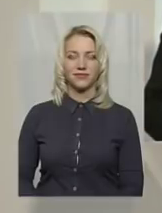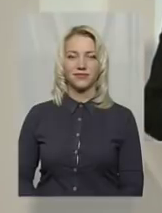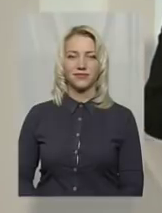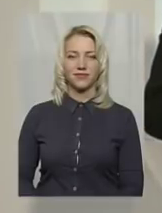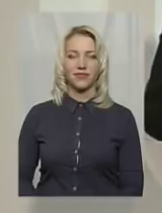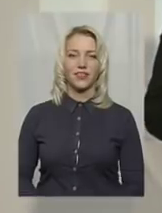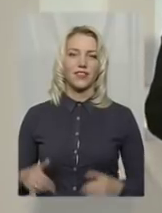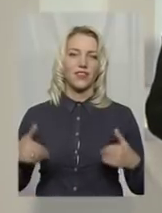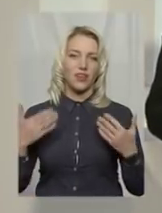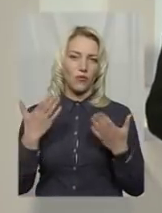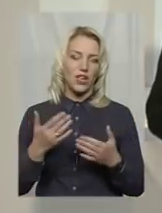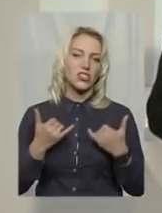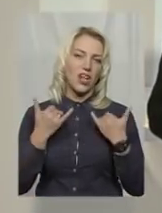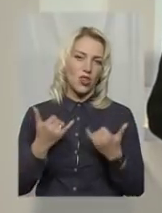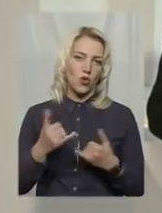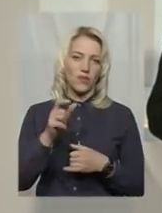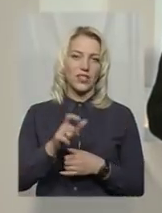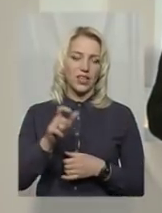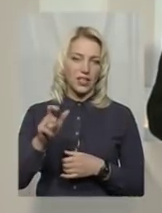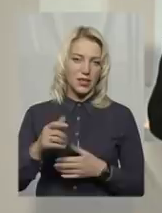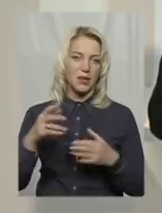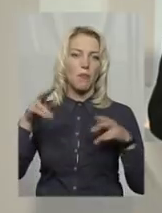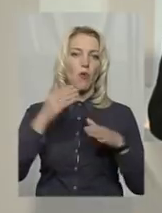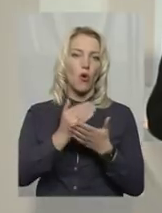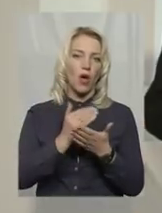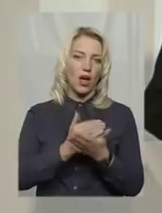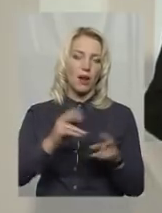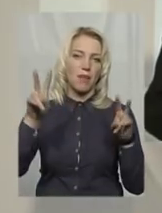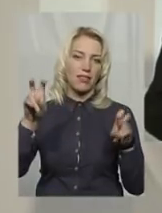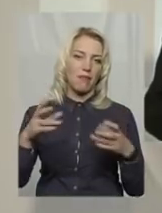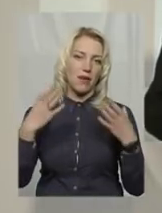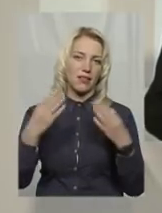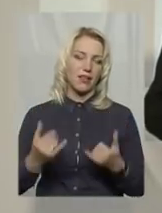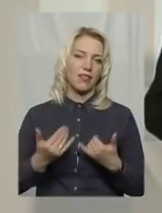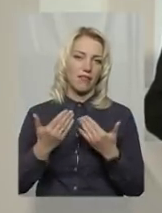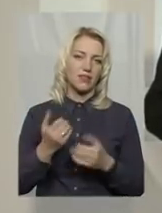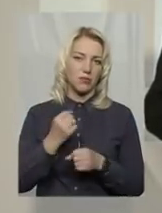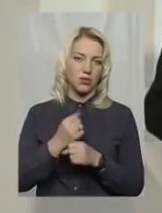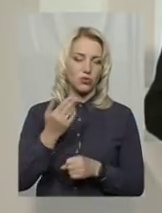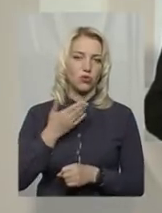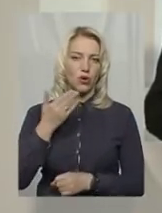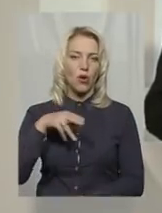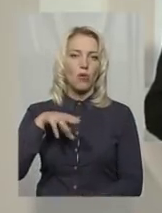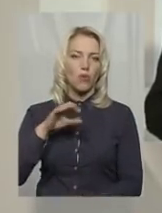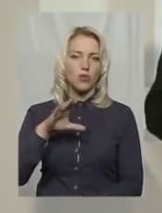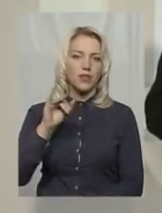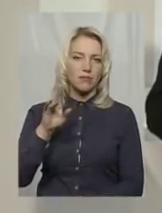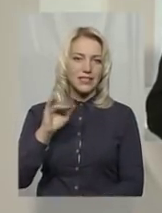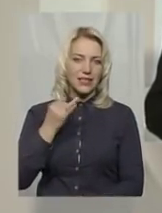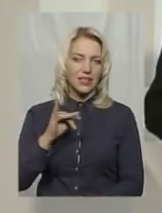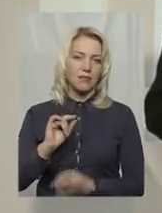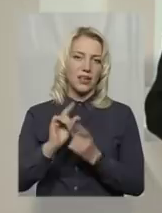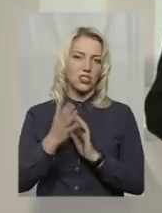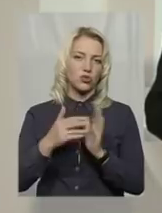Вітаю вас, шановні телеглядачі. В ефірі програма «Тема дня». У студії ведучий Віталій Постемський, перекладач на жест в умову